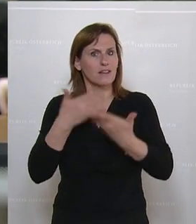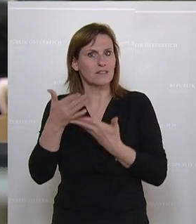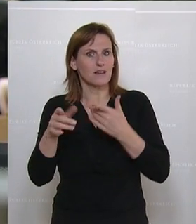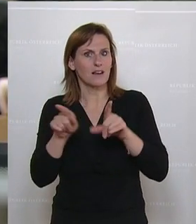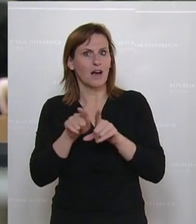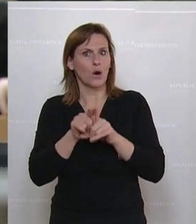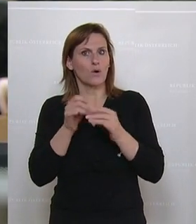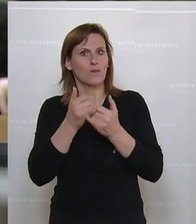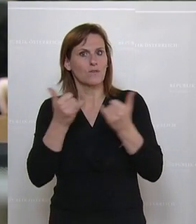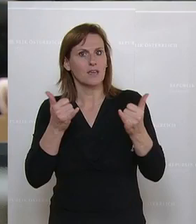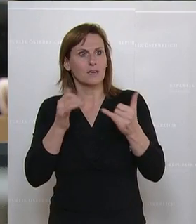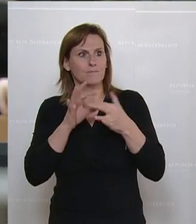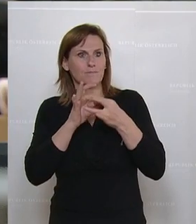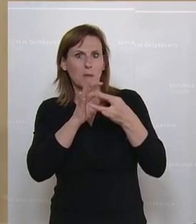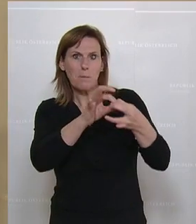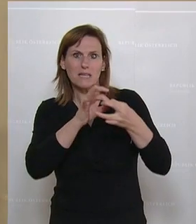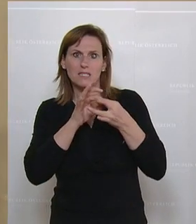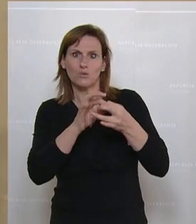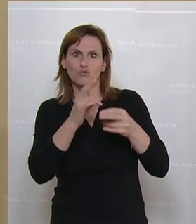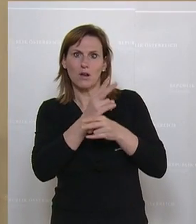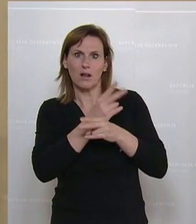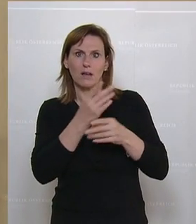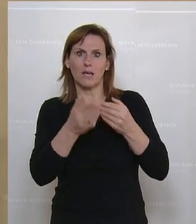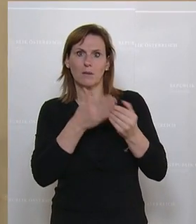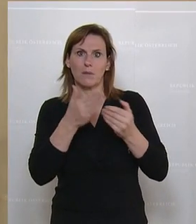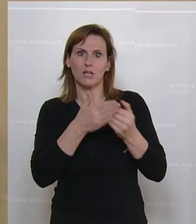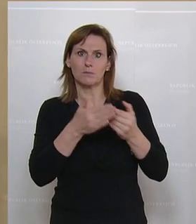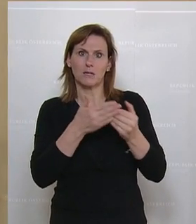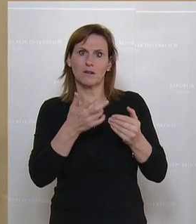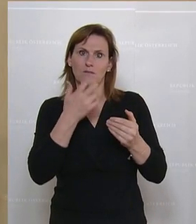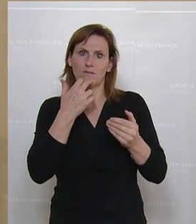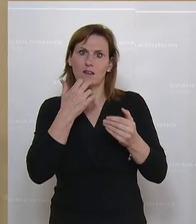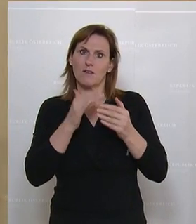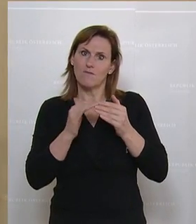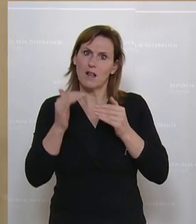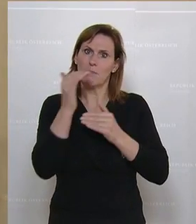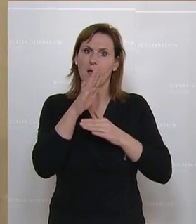Gestaltung unserer bilateralen Beziehungen, wenn wir bei Rückübernahmen Fortschritt erzielen wollen. Da bin ich ganz bei Ihnen.